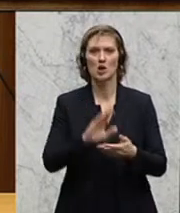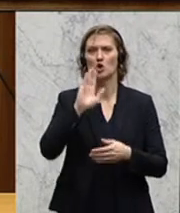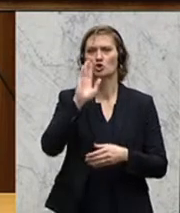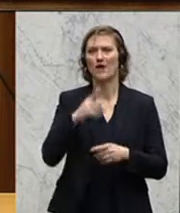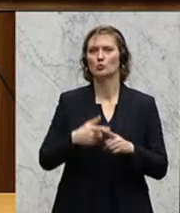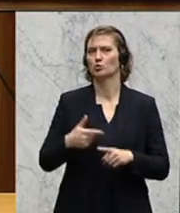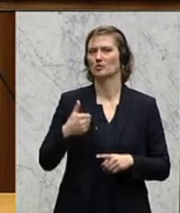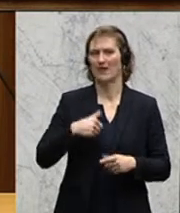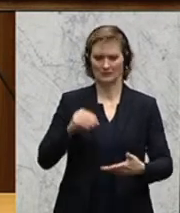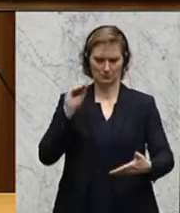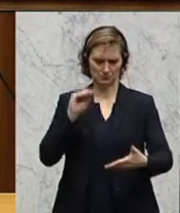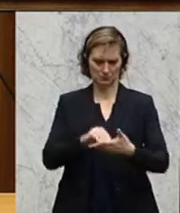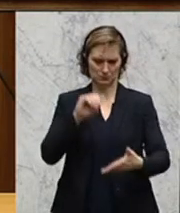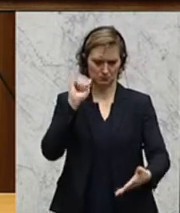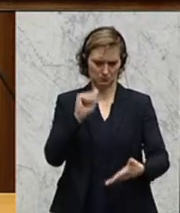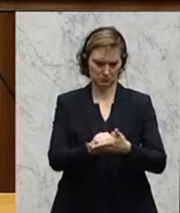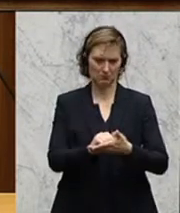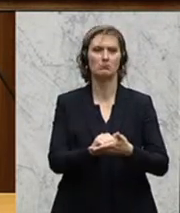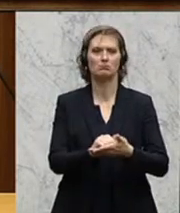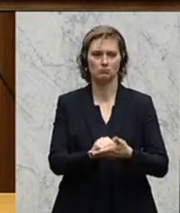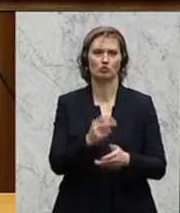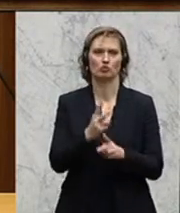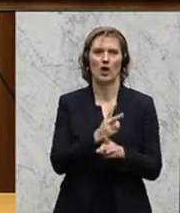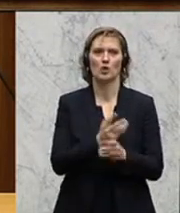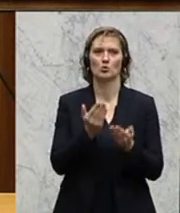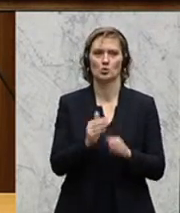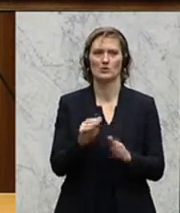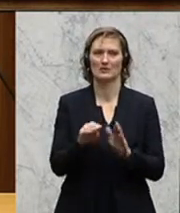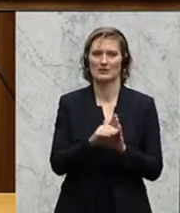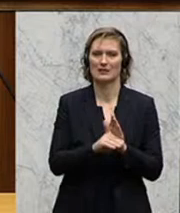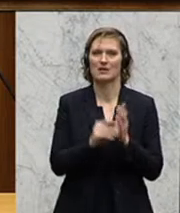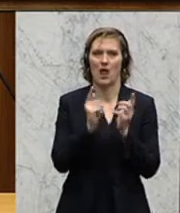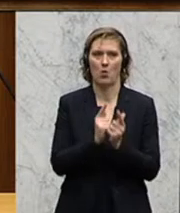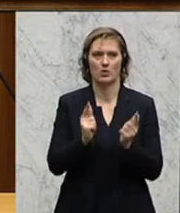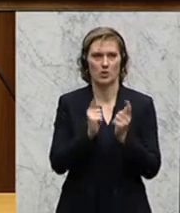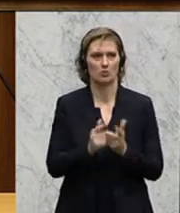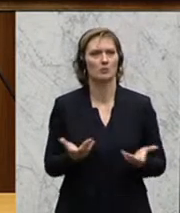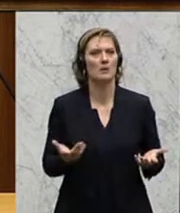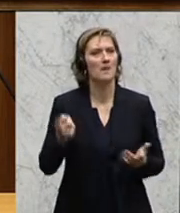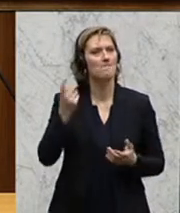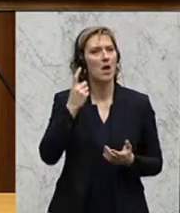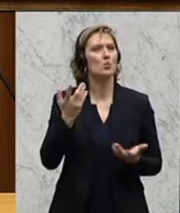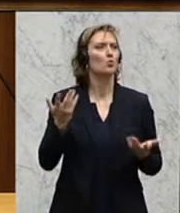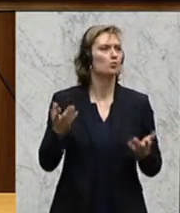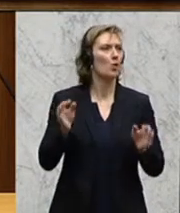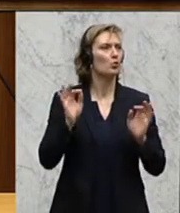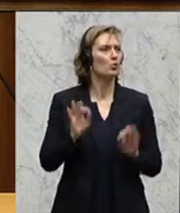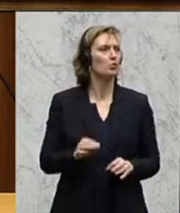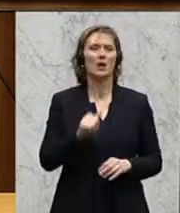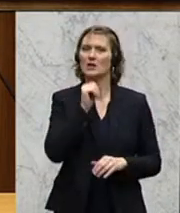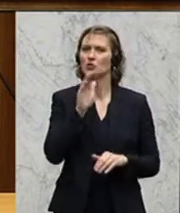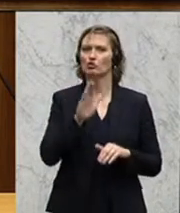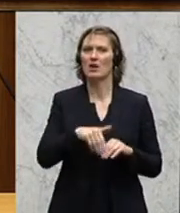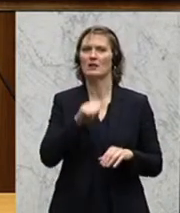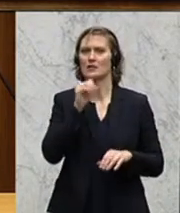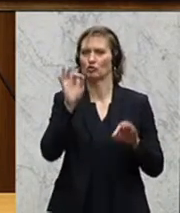Erläuterungen zu diesem Staatsschutzgesetz. Jetzt könnte man meinen, ja, gut, da ist nichts Schlimmes dran,